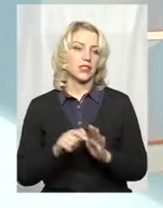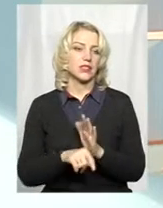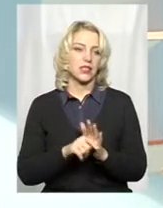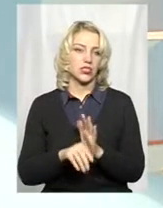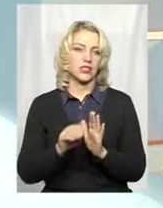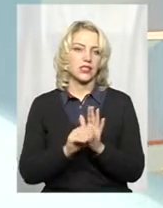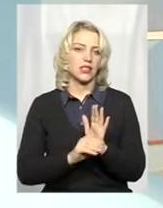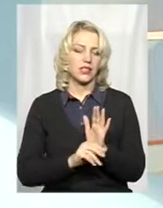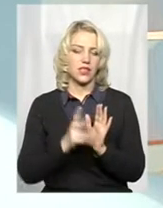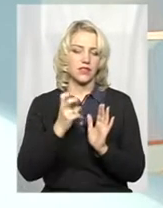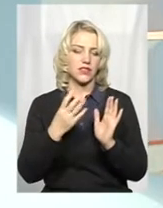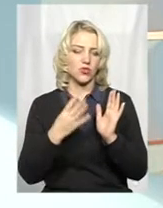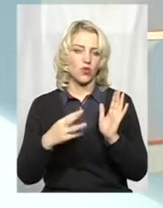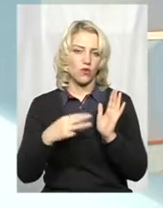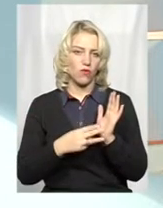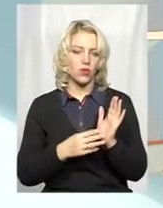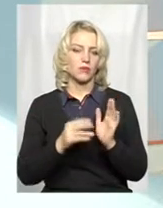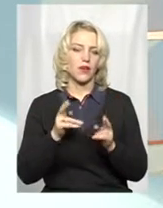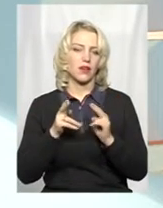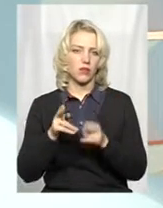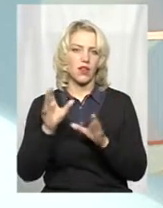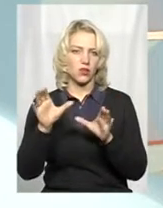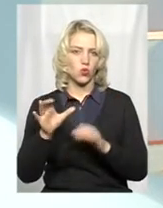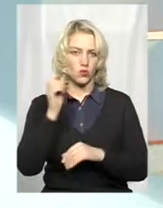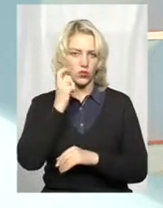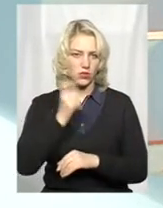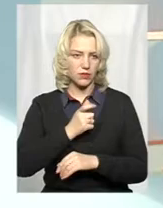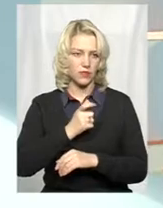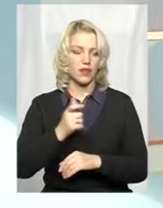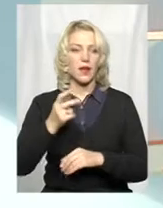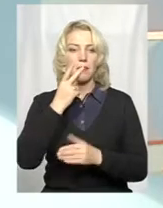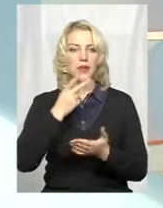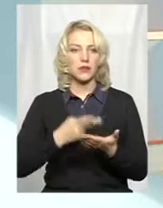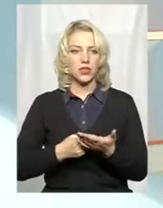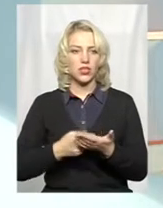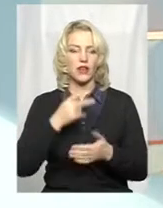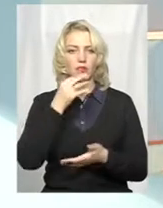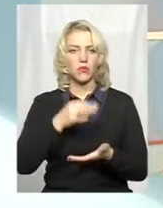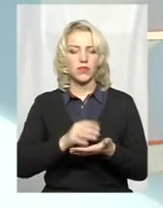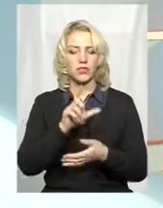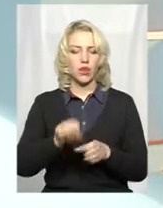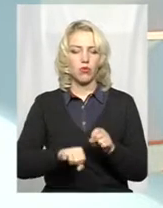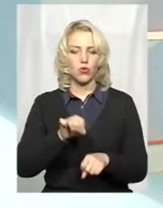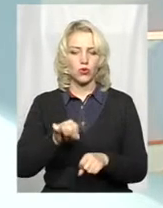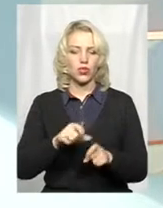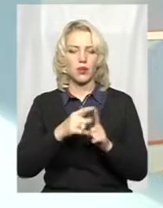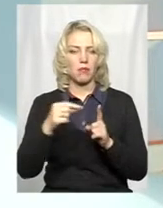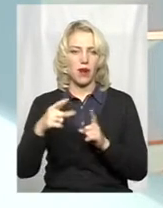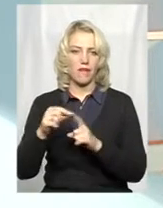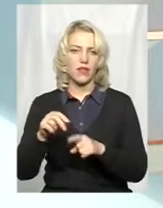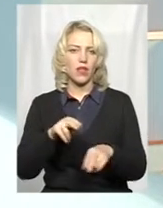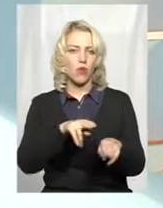стаття 248 Кримінального кодексу це передбачає відповідальність за порушення правил полювання.